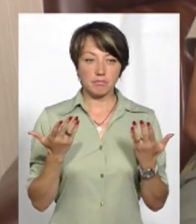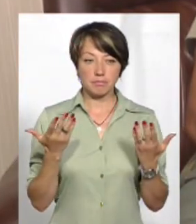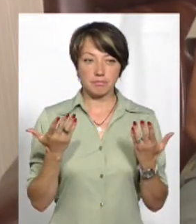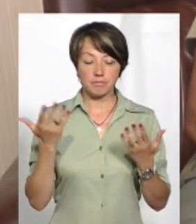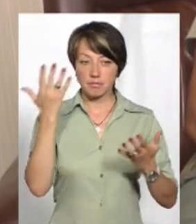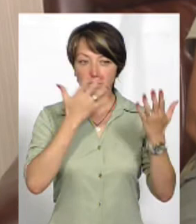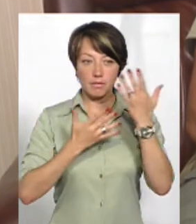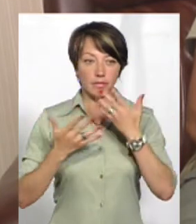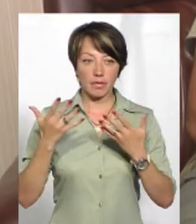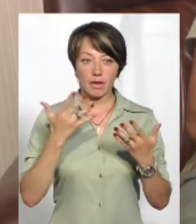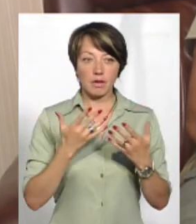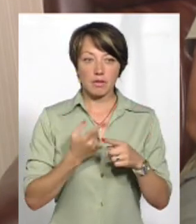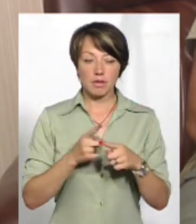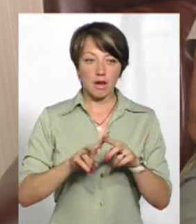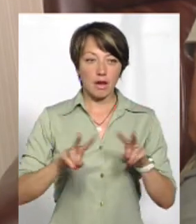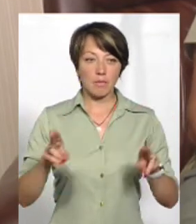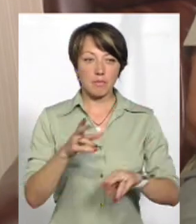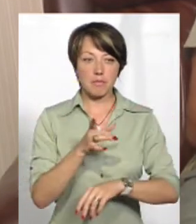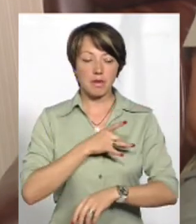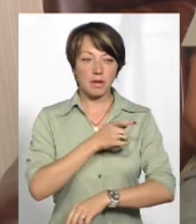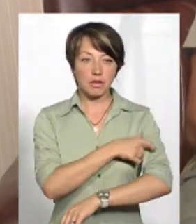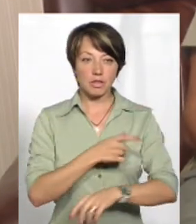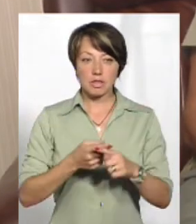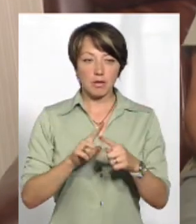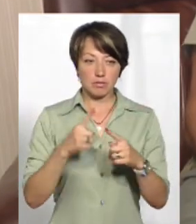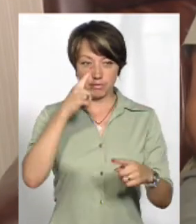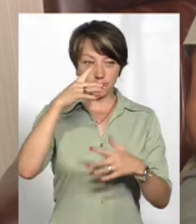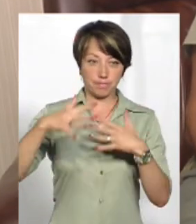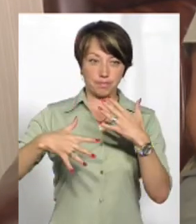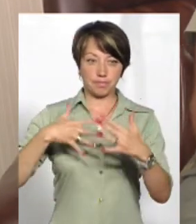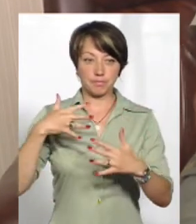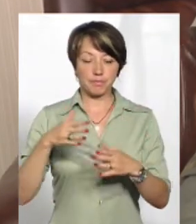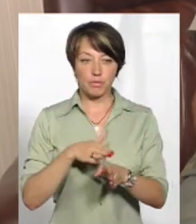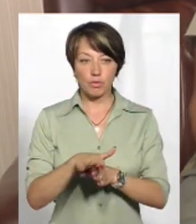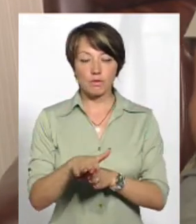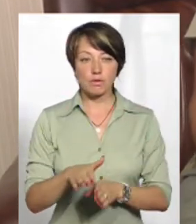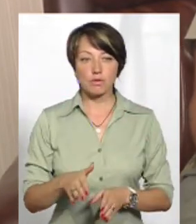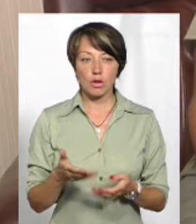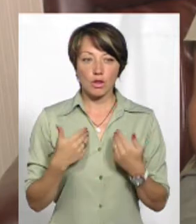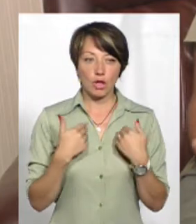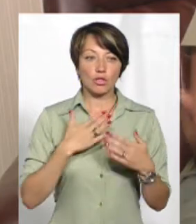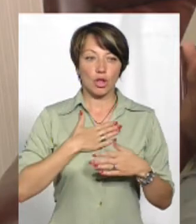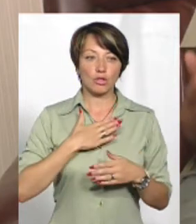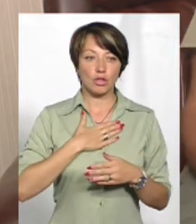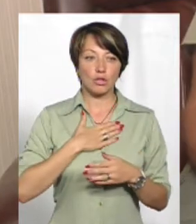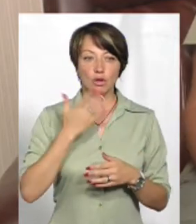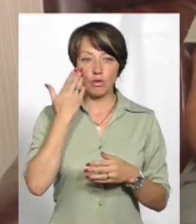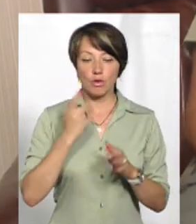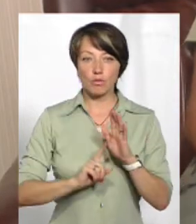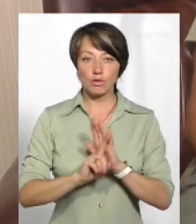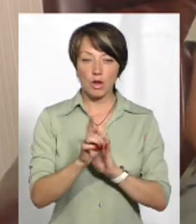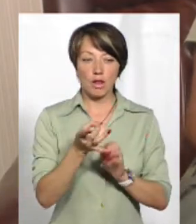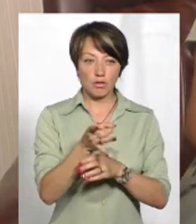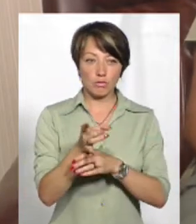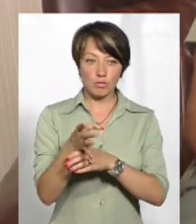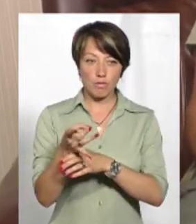Перед цим, та ЗОО заходить так само з білими нашивками, це просто дезорієнтувало повністю. Наші, наші, але коли вже почали, вони нас просто в